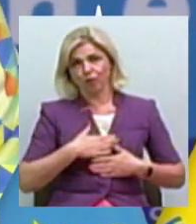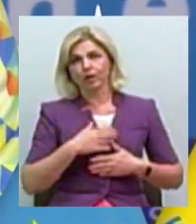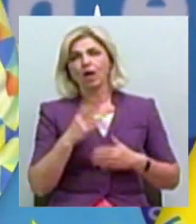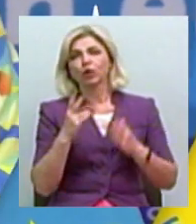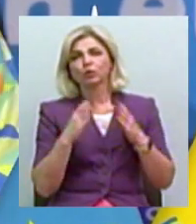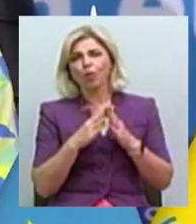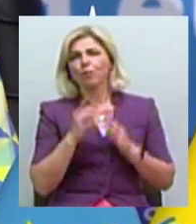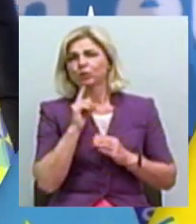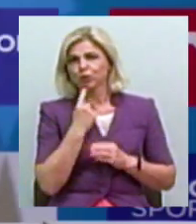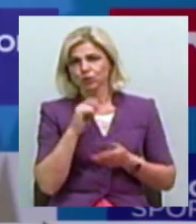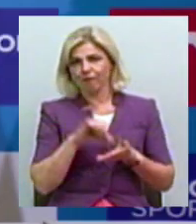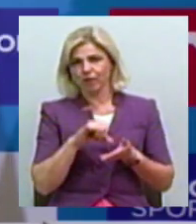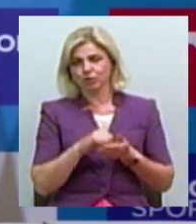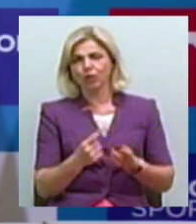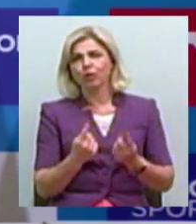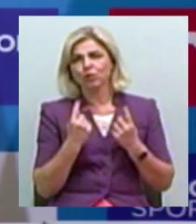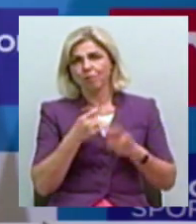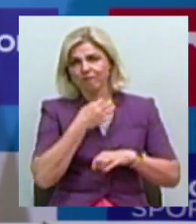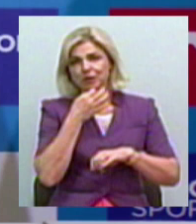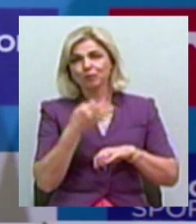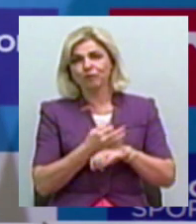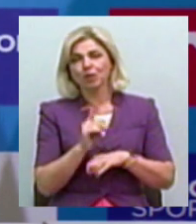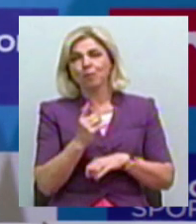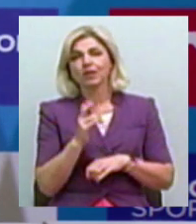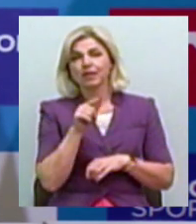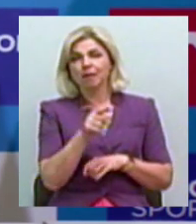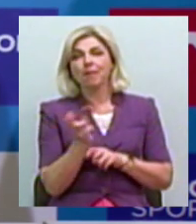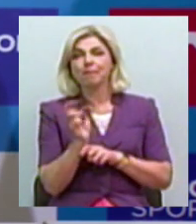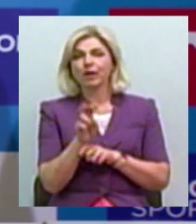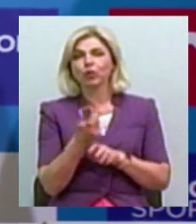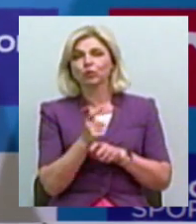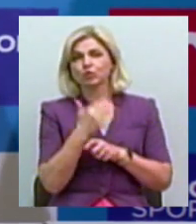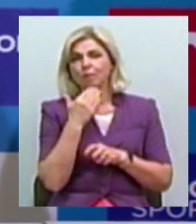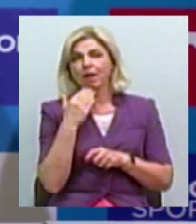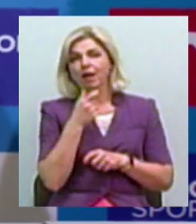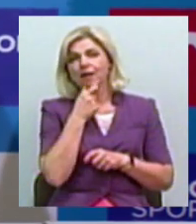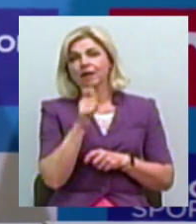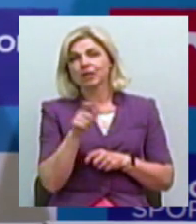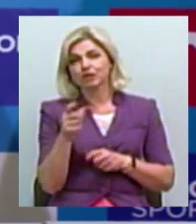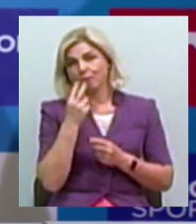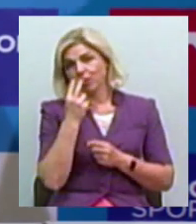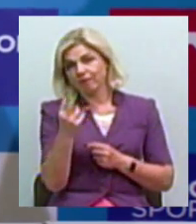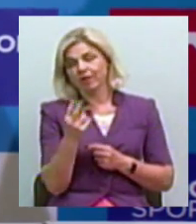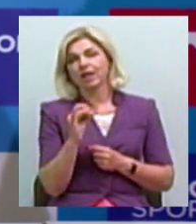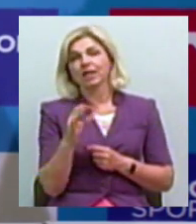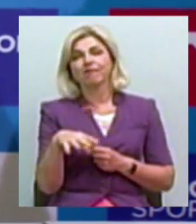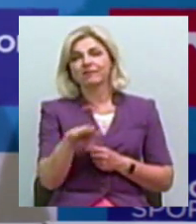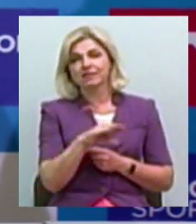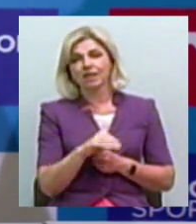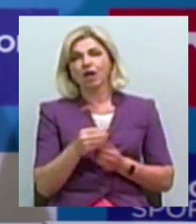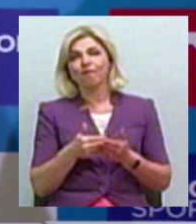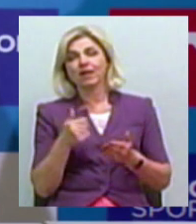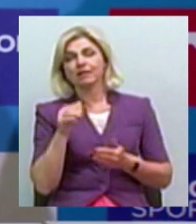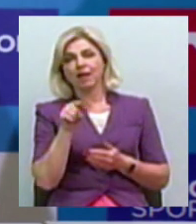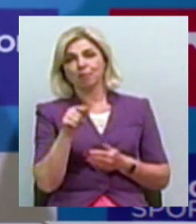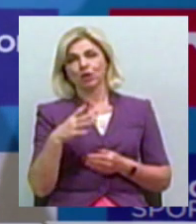вкрай важко виступати. Це дуже велика відповідальність, тому що на тебе приходять дуже багато глядачів подивитись. І всі від тебе